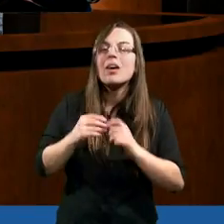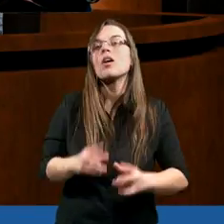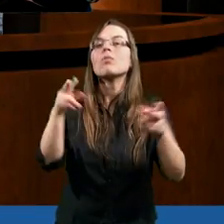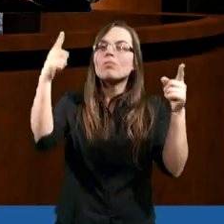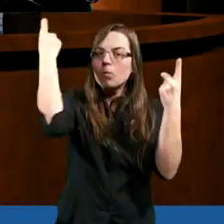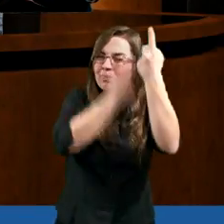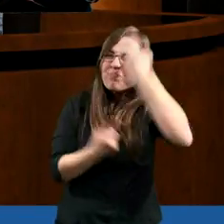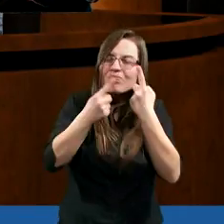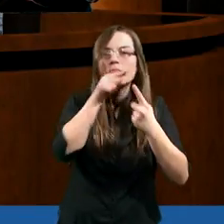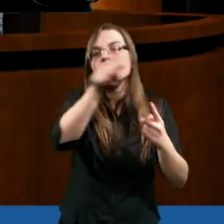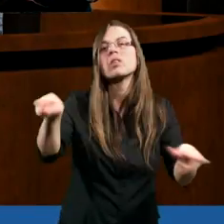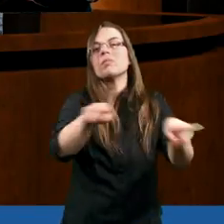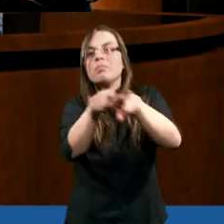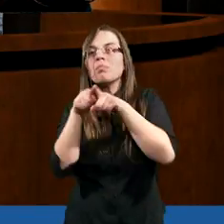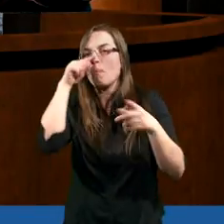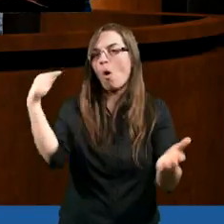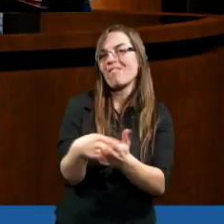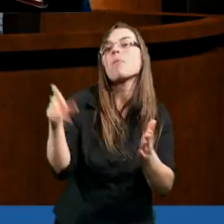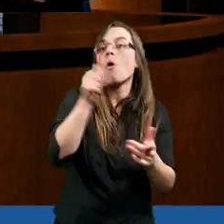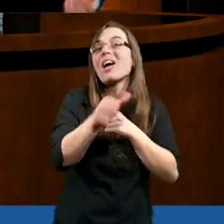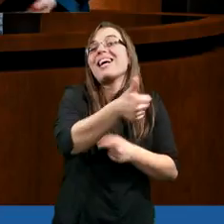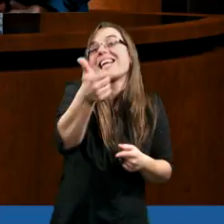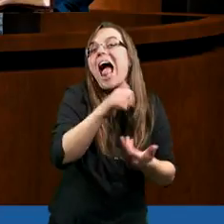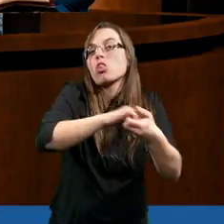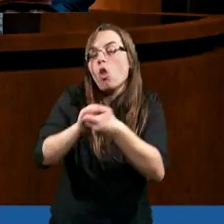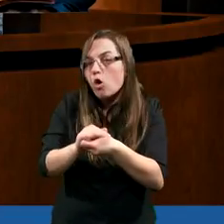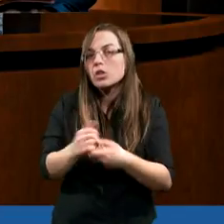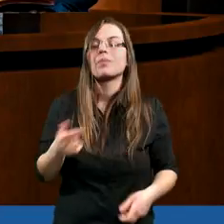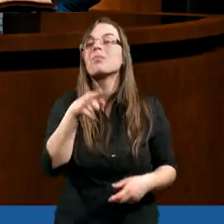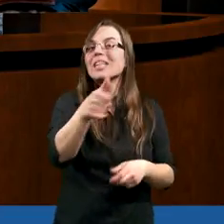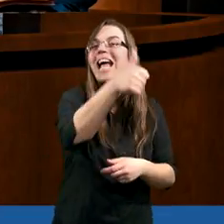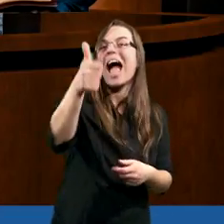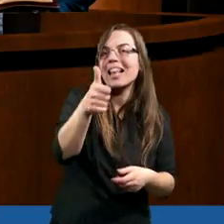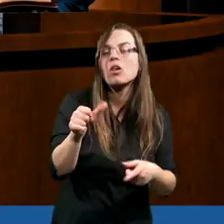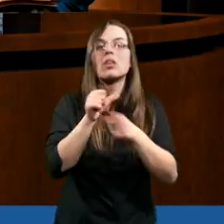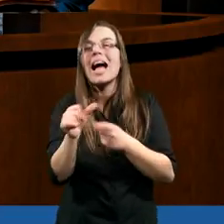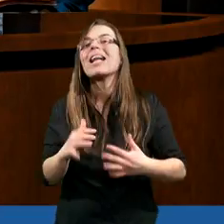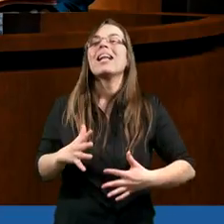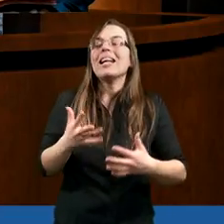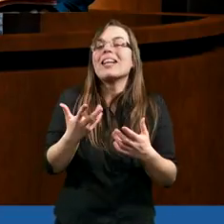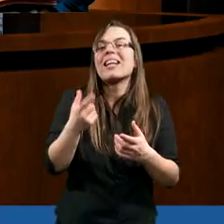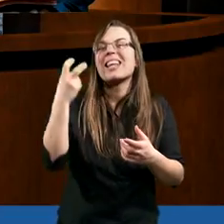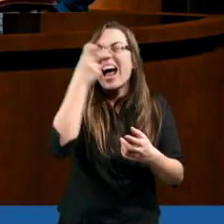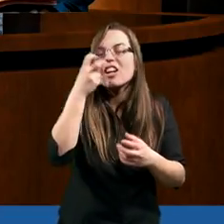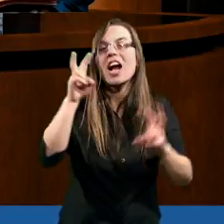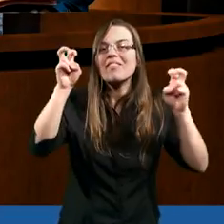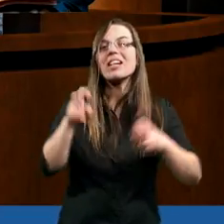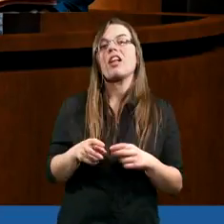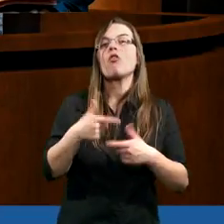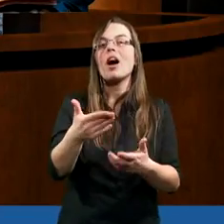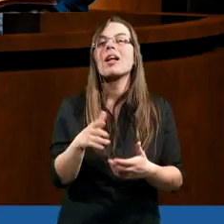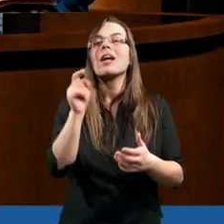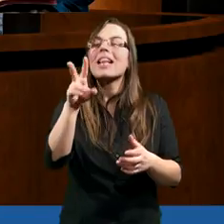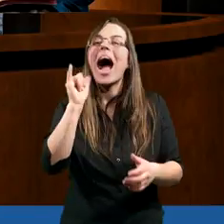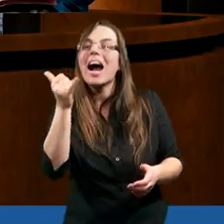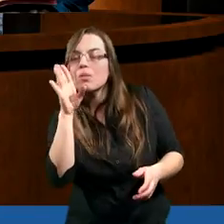rozumieć identycznie, bo jesteśmy nieco różni. I ta jedność jest inspirowana przez Ducha Świętego